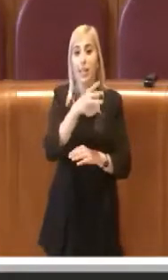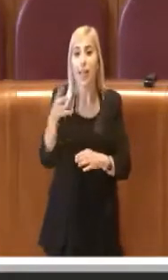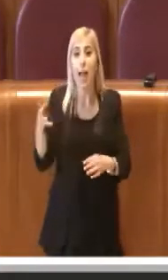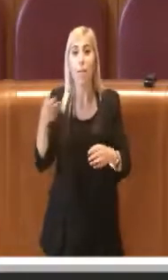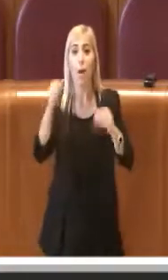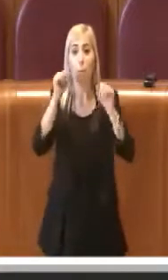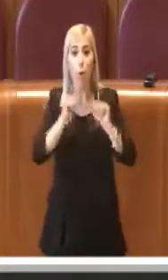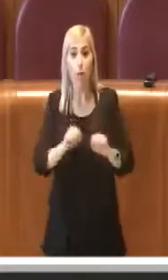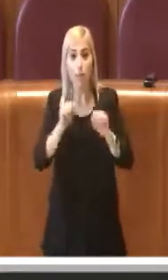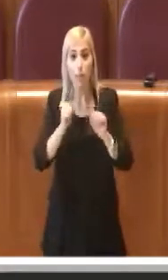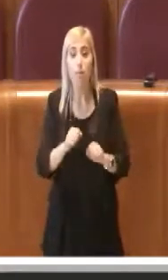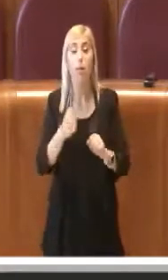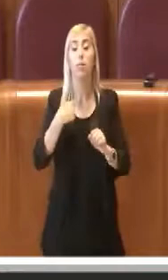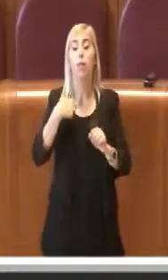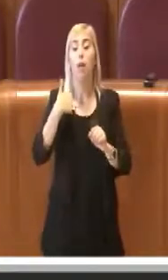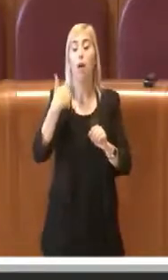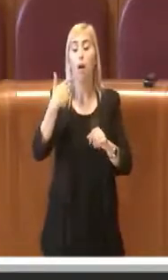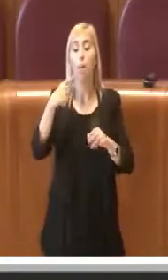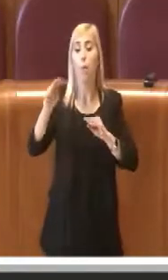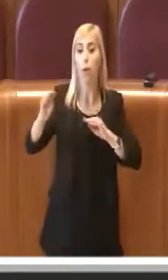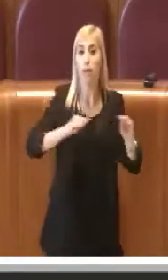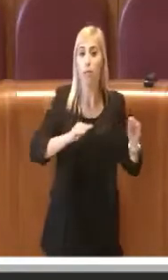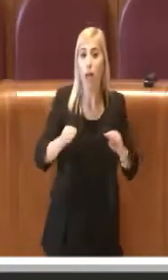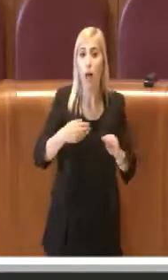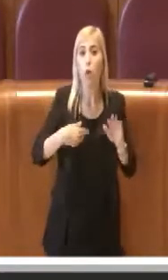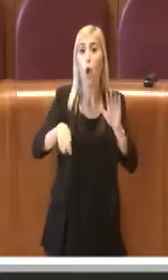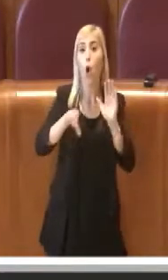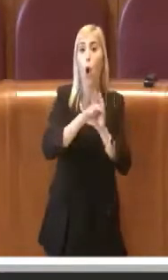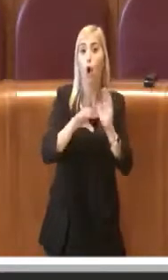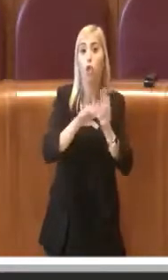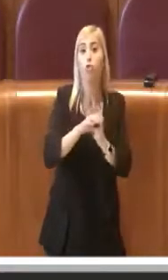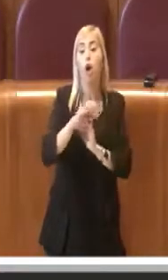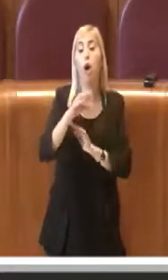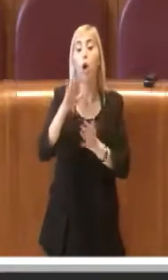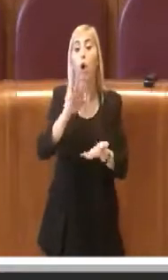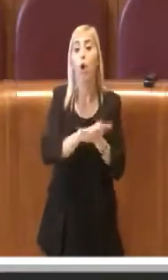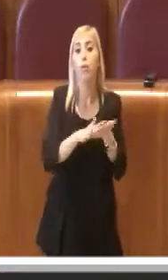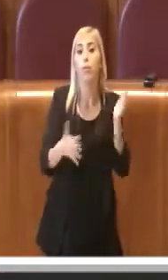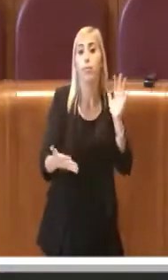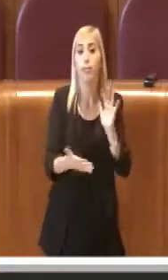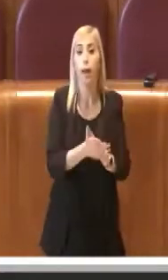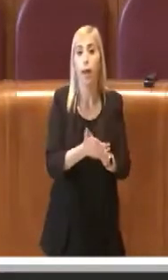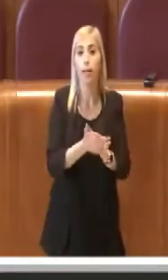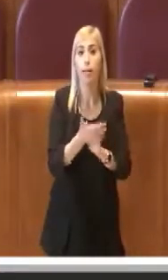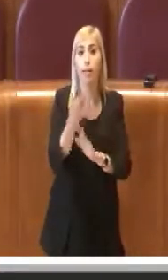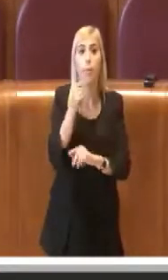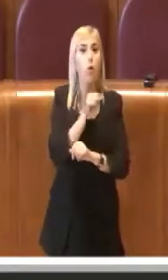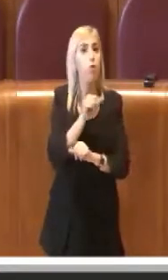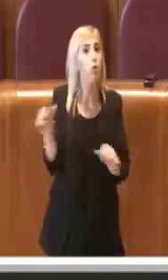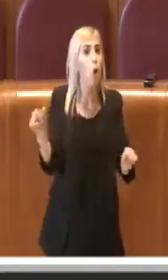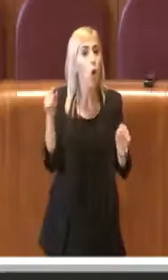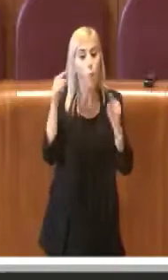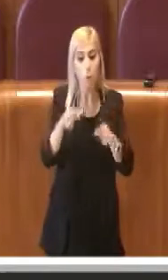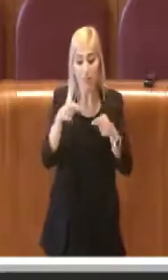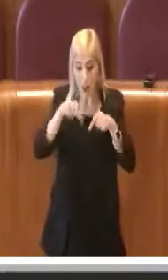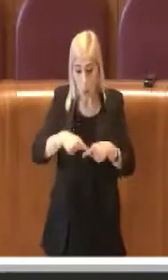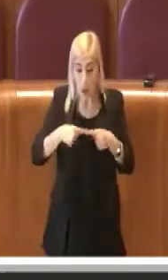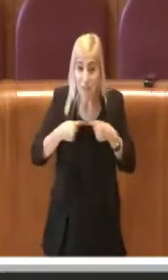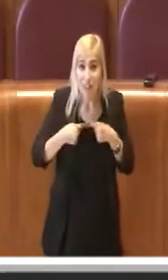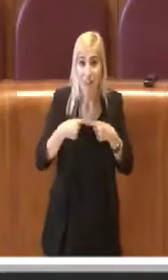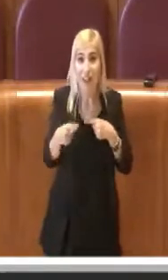nuovo, modificato sulla base del codice dei contratti, ma che quello sia di qui in avanti.